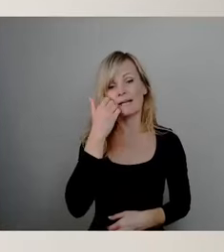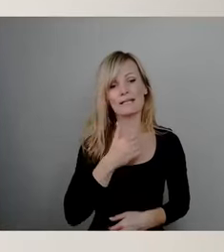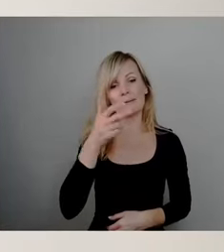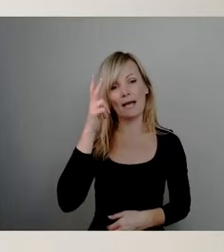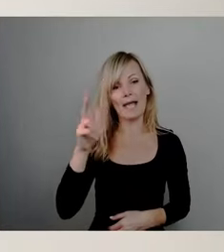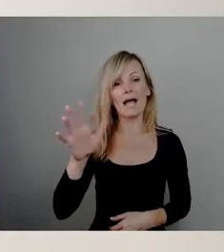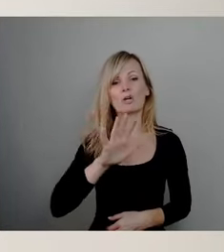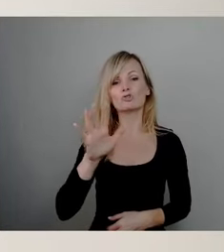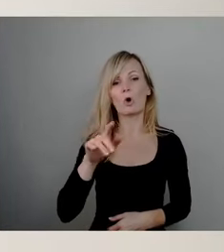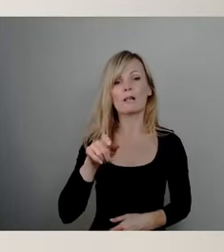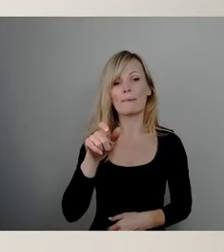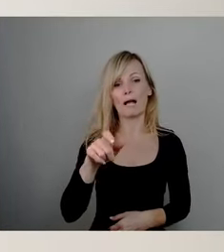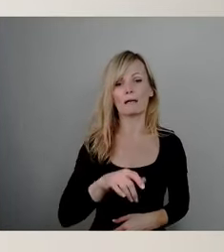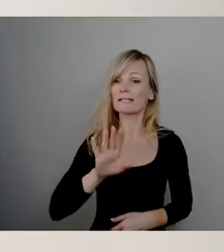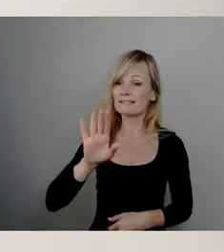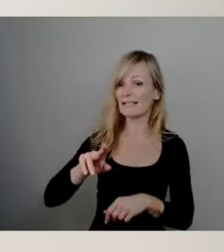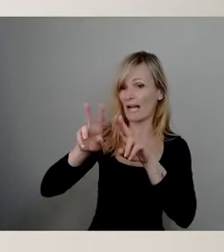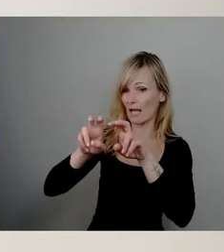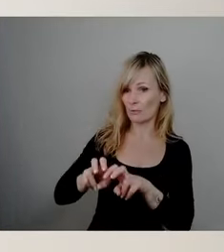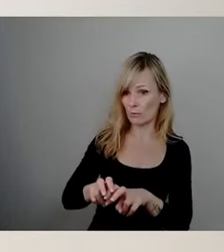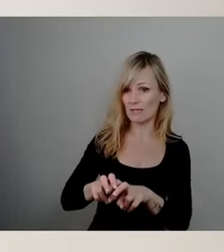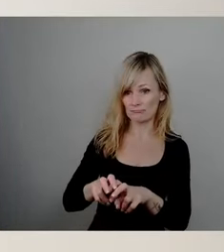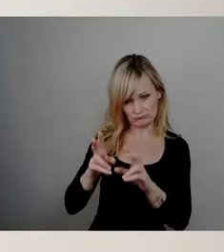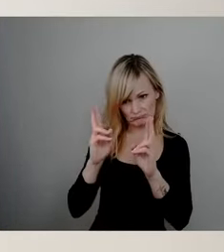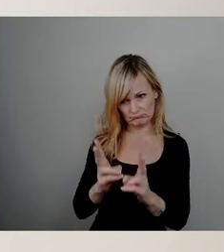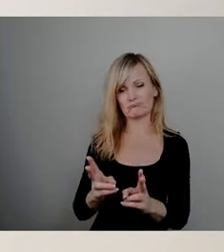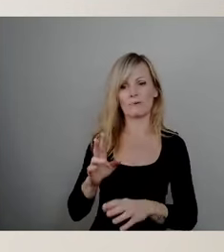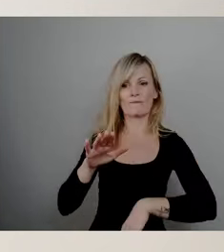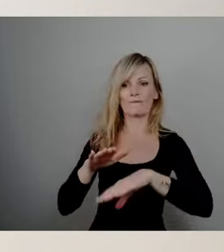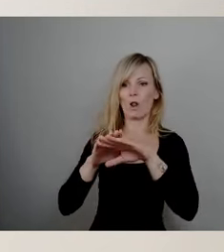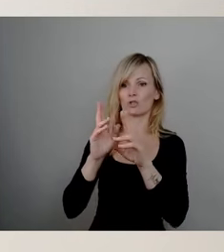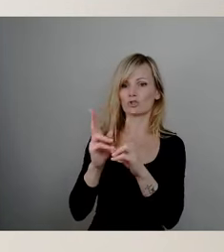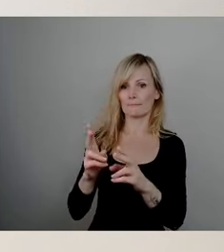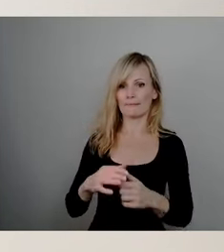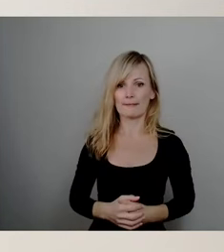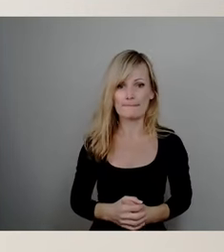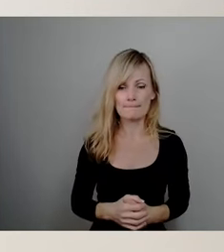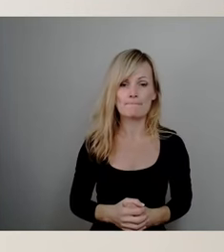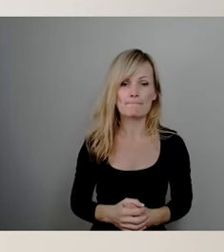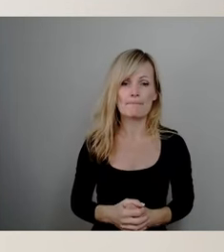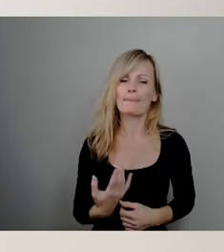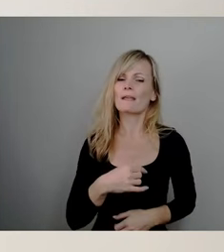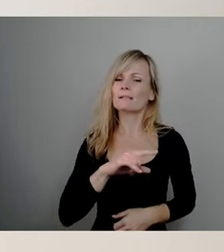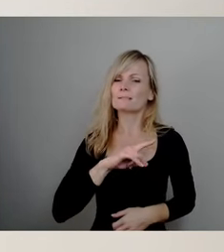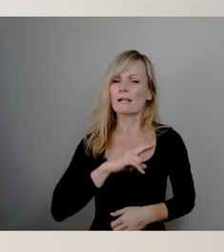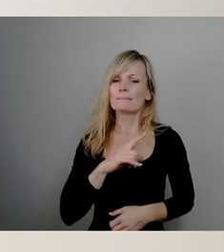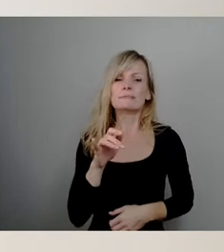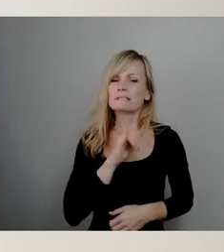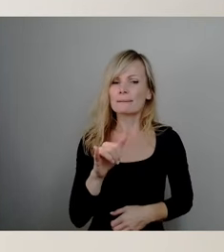richtig. Und wir hatten immer, oder ich hatte immer gesagt, die Verhandlungen werden